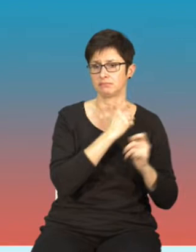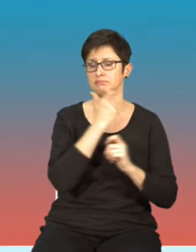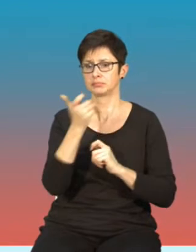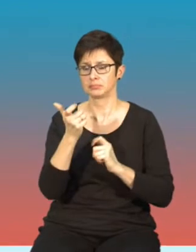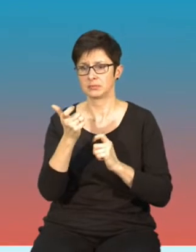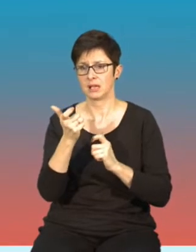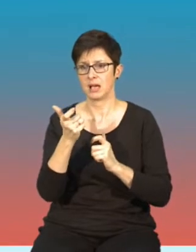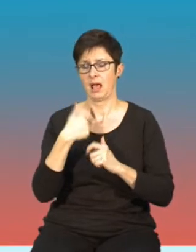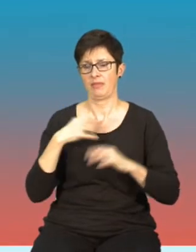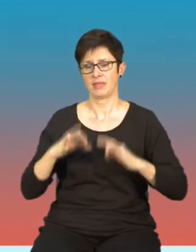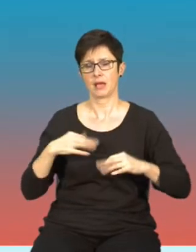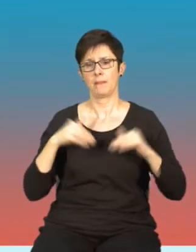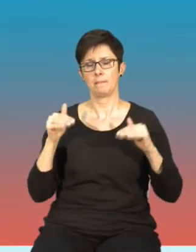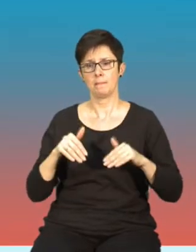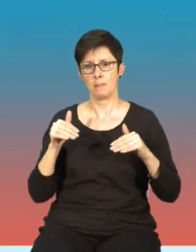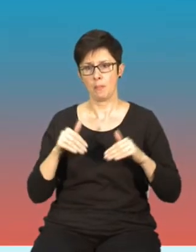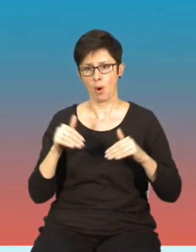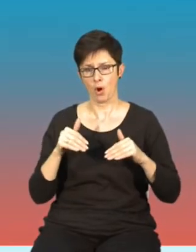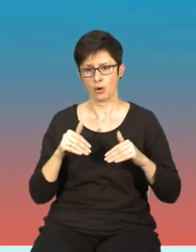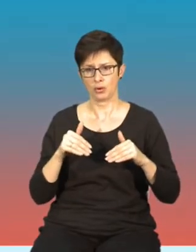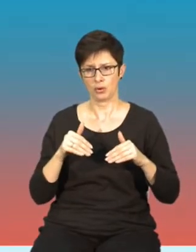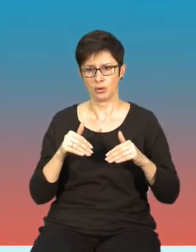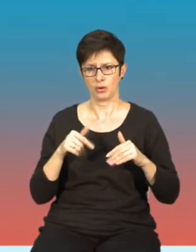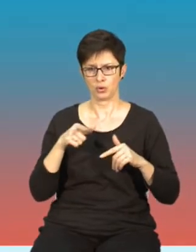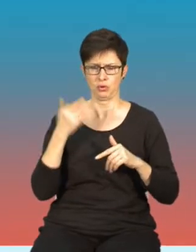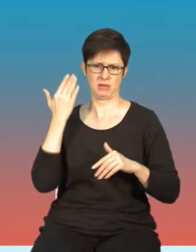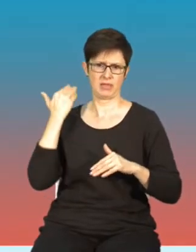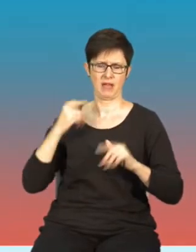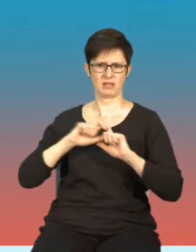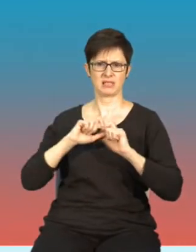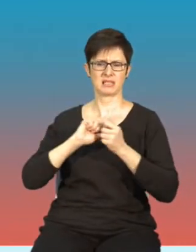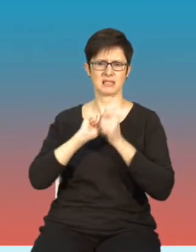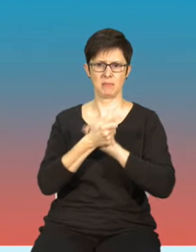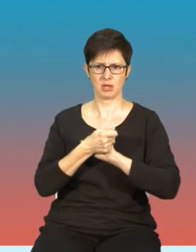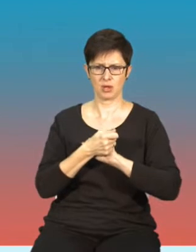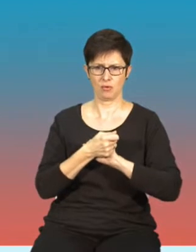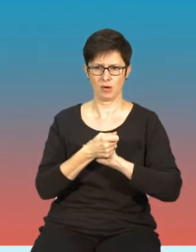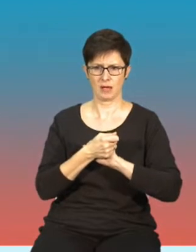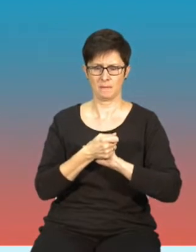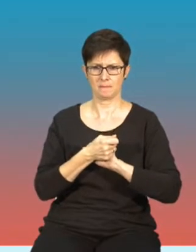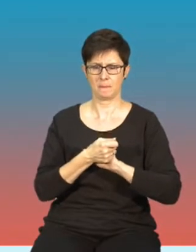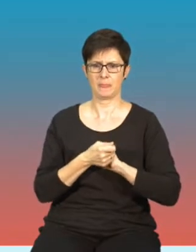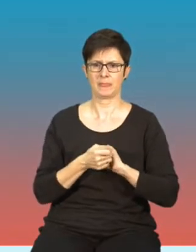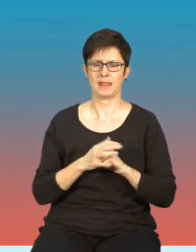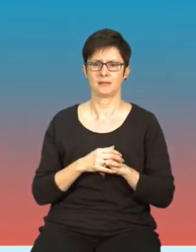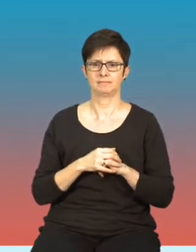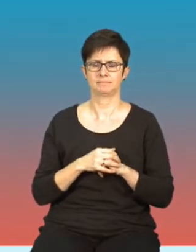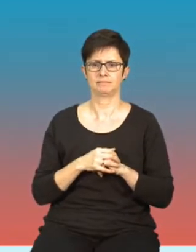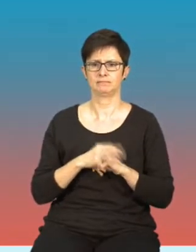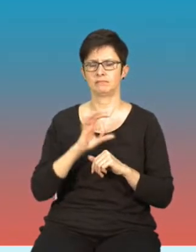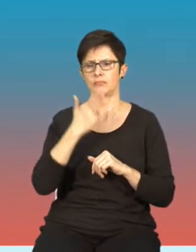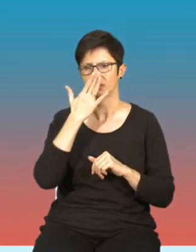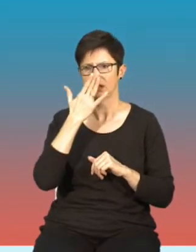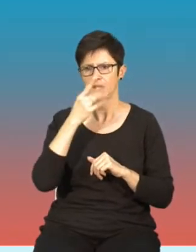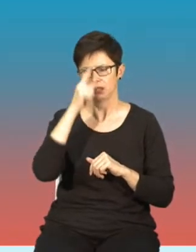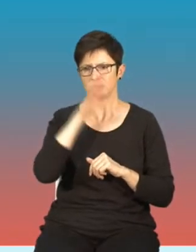możemy zgłaszać, bo to się zmieniło całkiem niedawno, w oparciu o kilka kategorii, między innymi dotyczących spraw